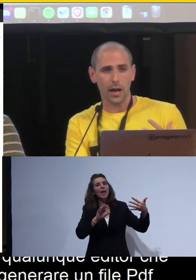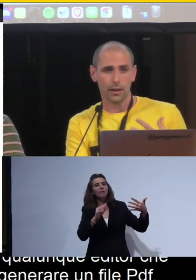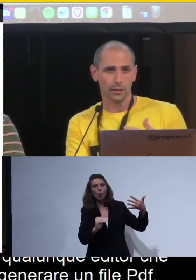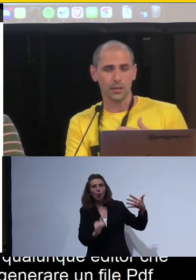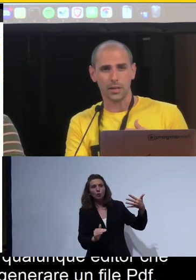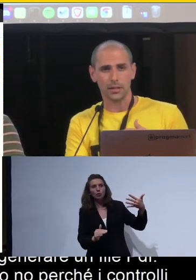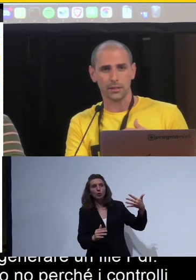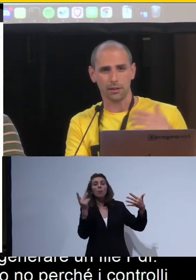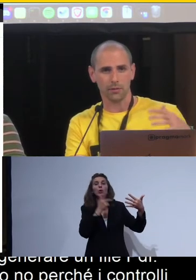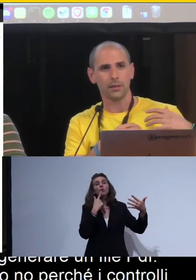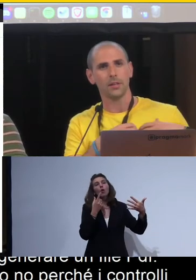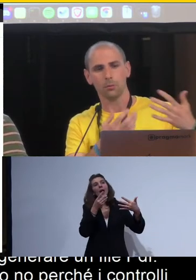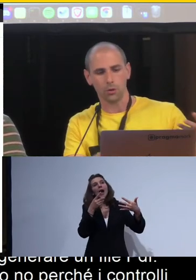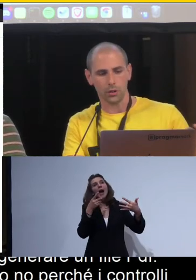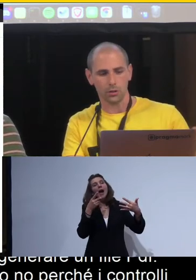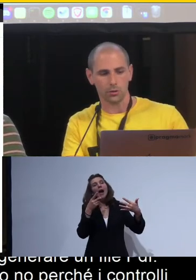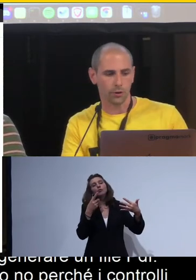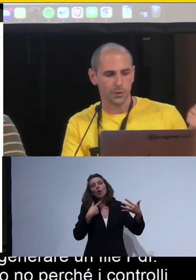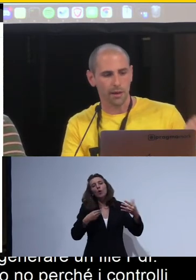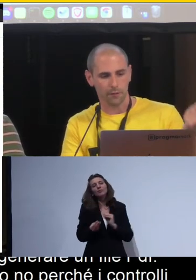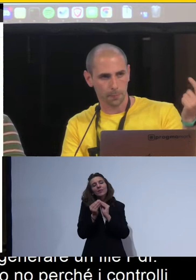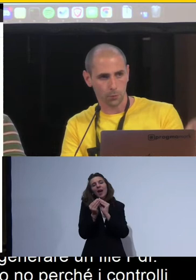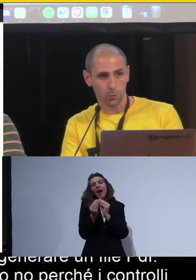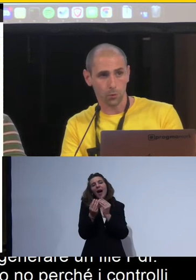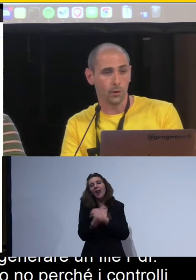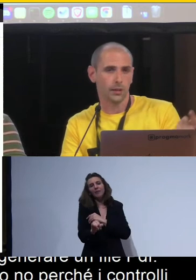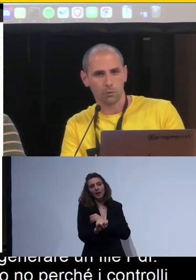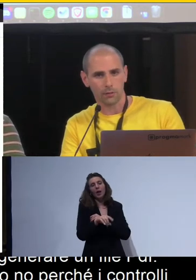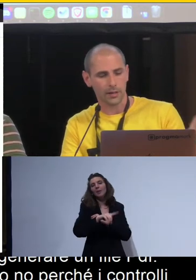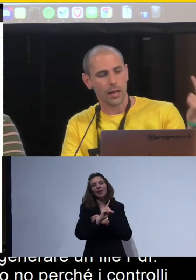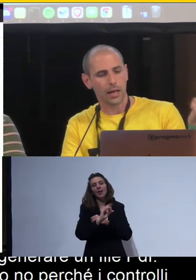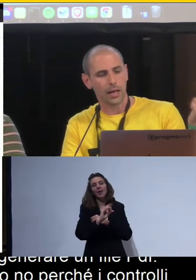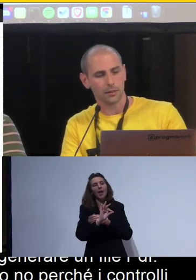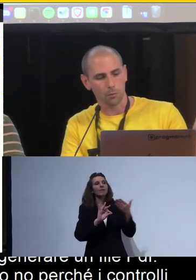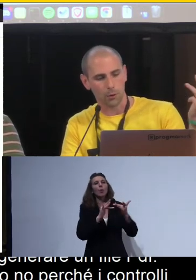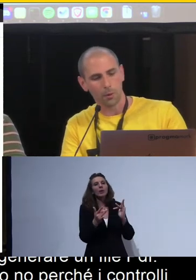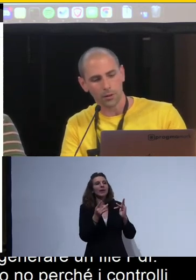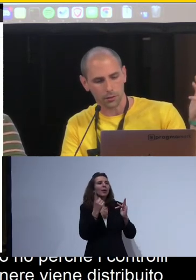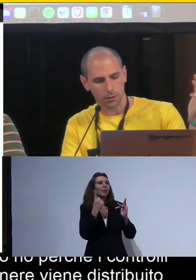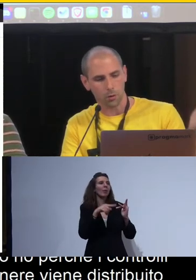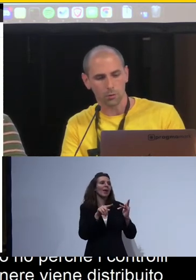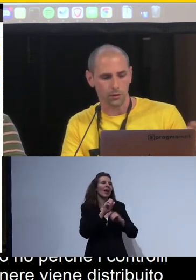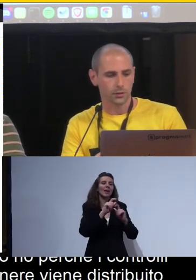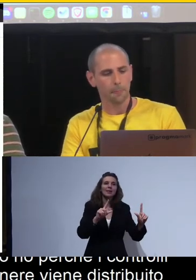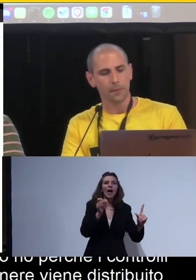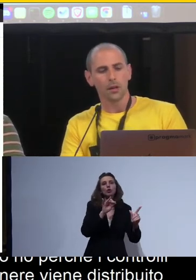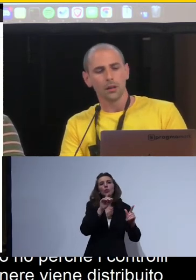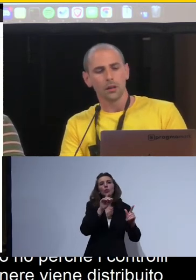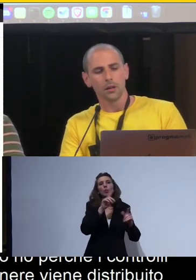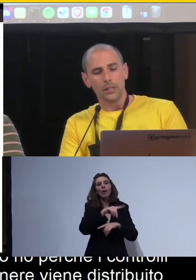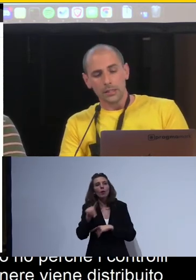finale che in genere viene distribuito, ovvero PDF un link sul quale vedere le slide, un PowerPoint o un Keynote.